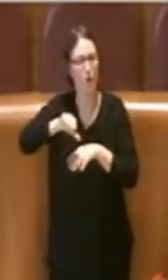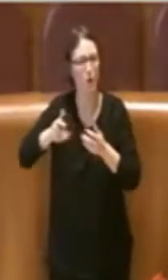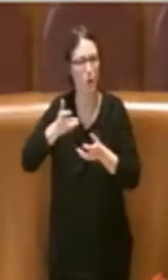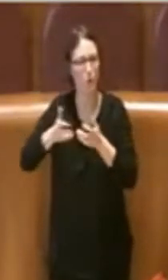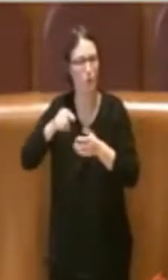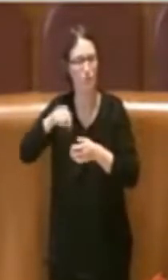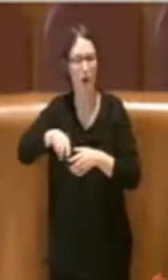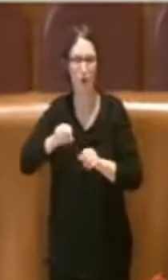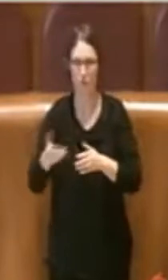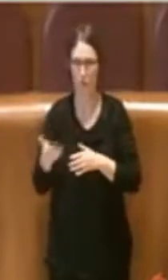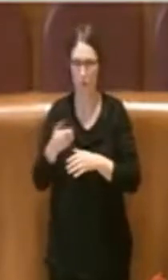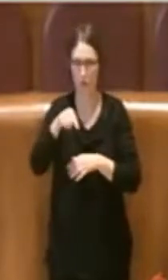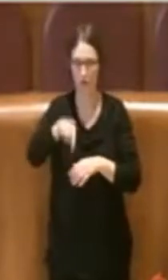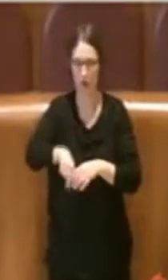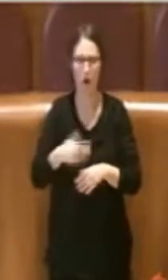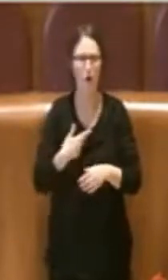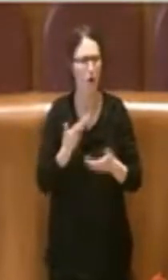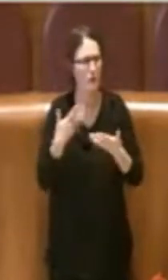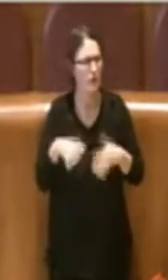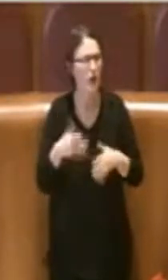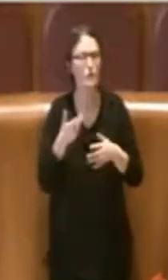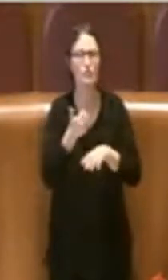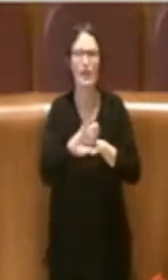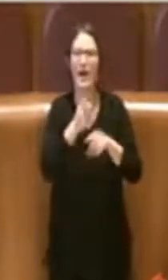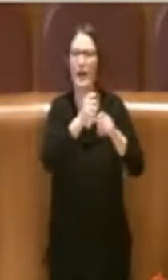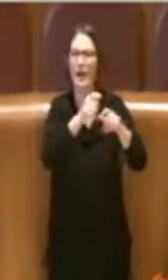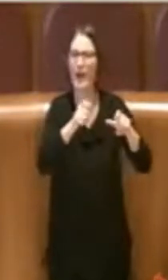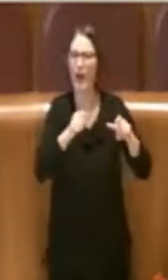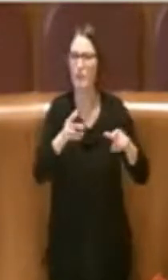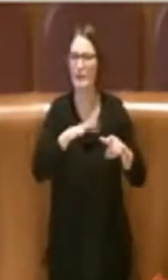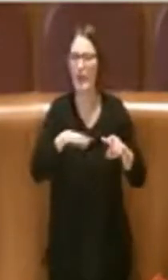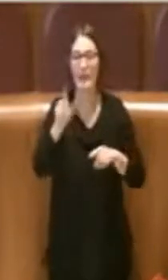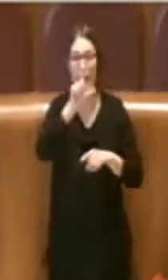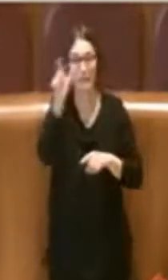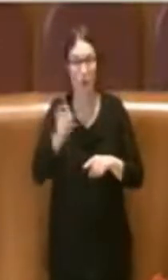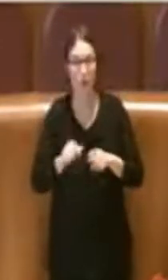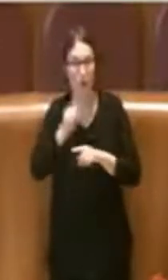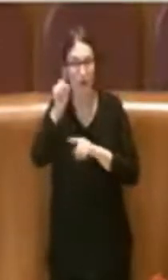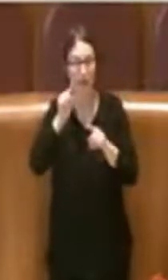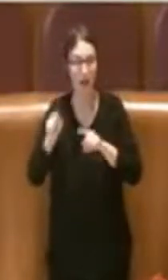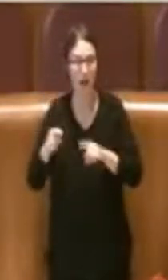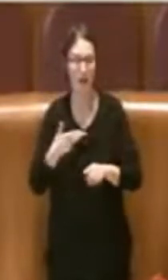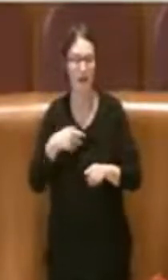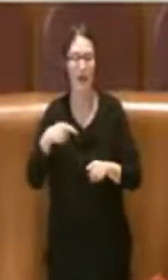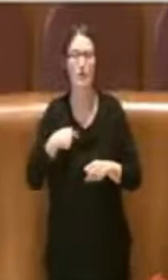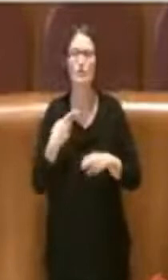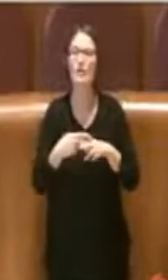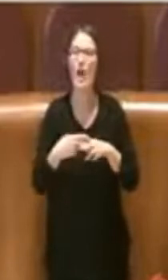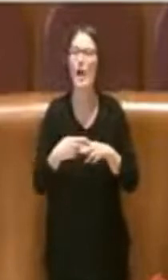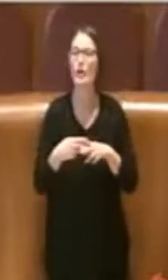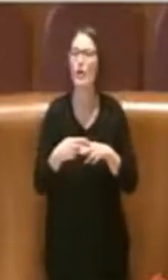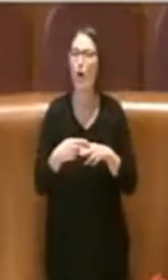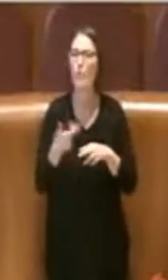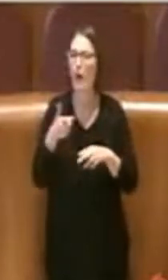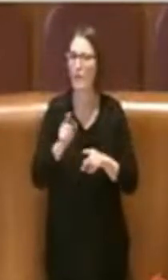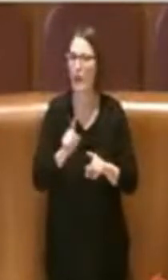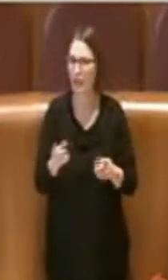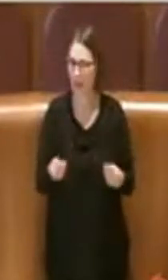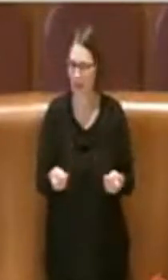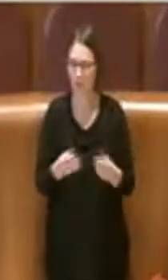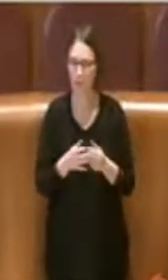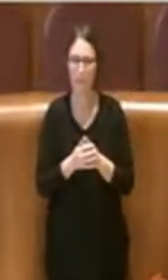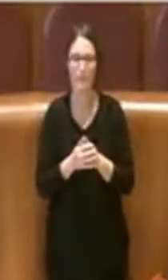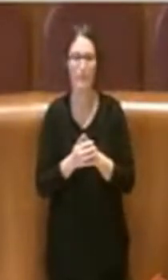Capitale dovrebbe essere da meno. Quindi cosa chiediamo nell'impegno? Chiediamo che vengano definite all'interno